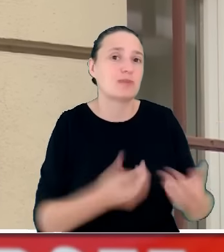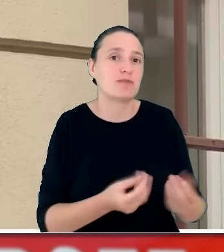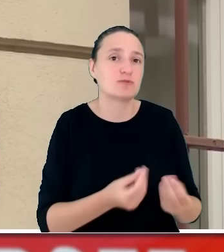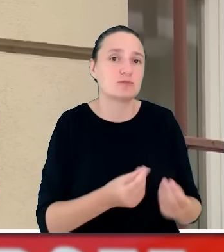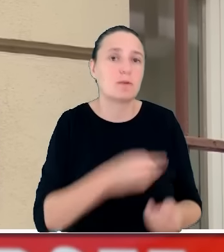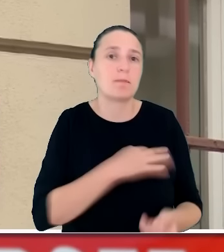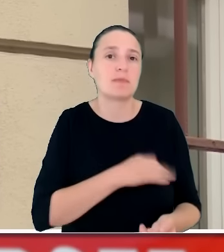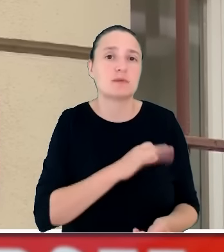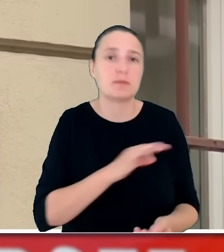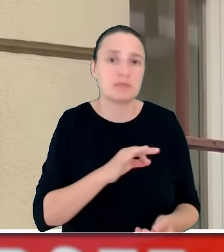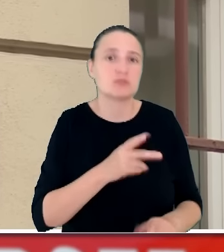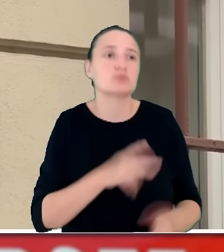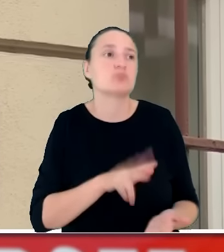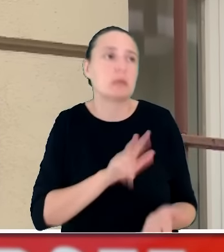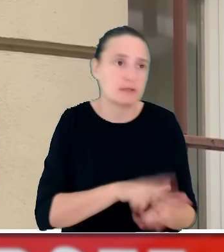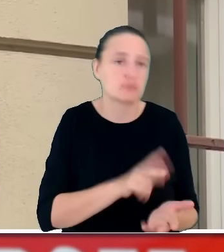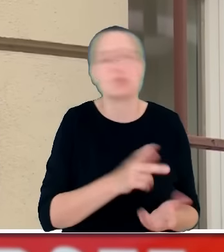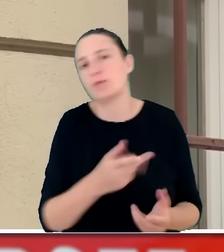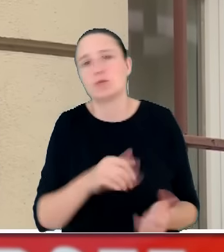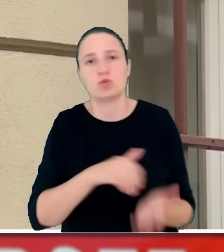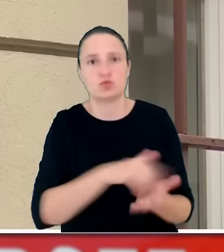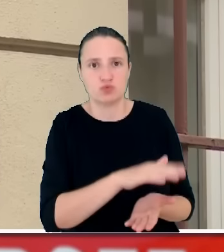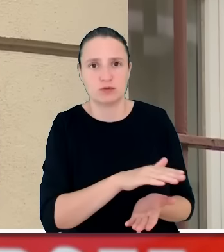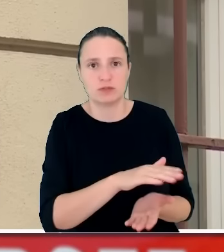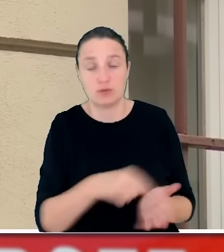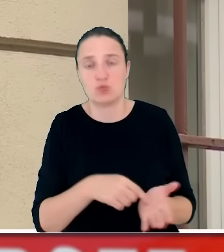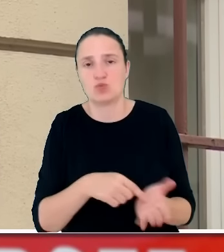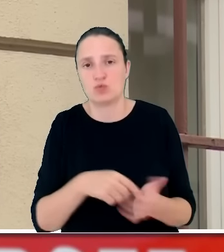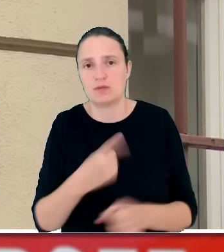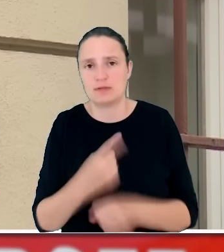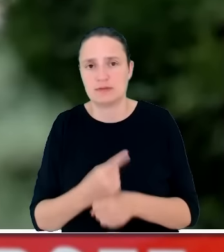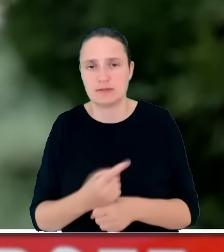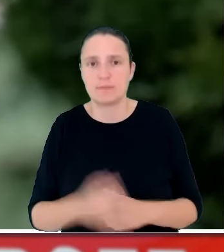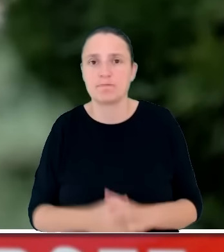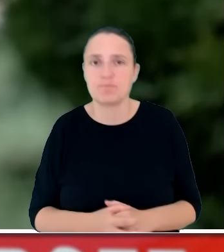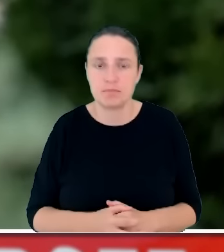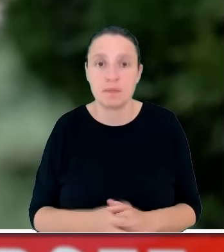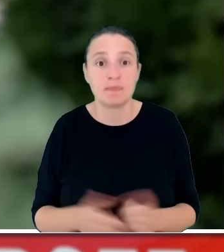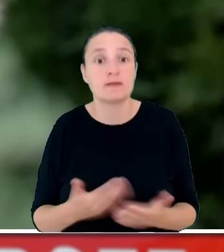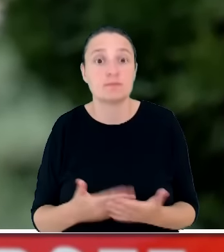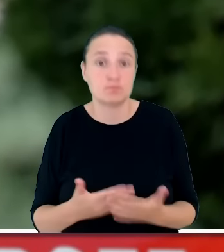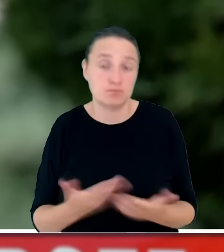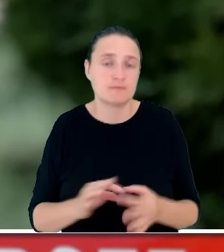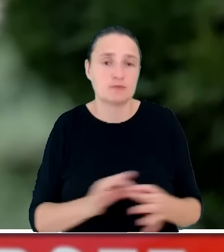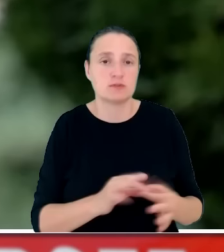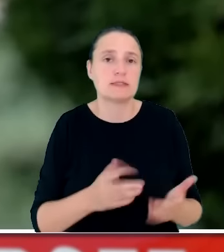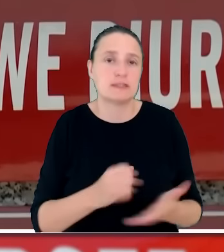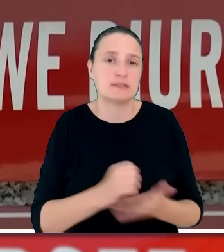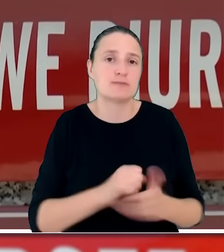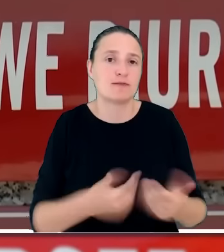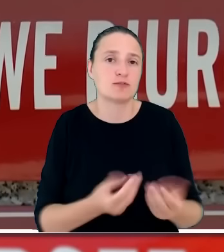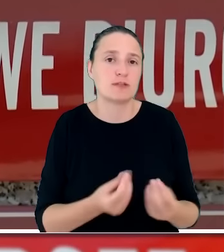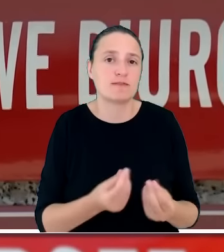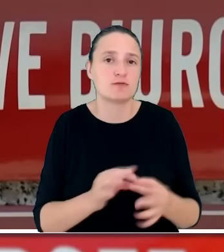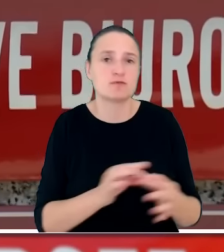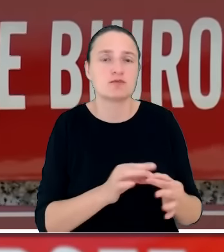finansowego Prawa i Sprawiedliwości w związku z zeszłorocznymi wyborami.